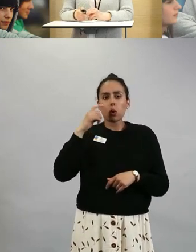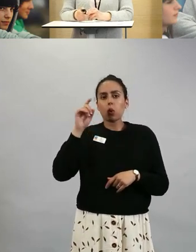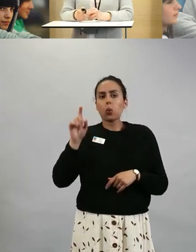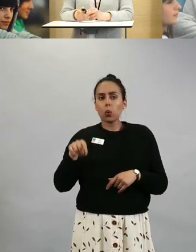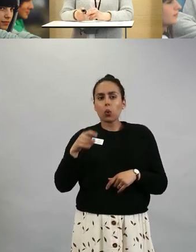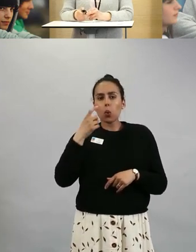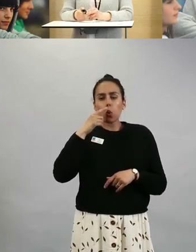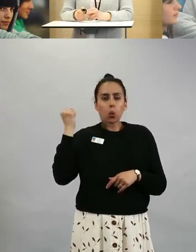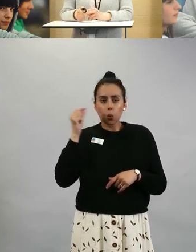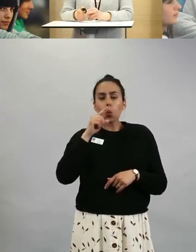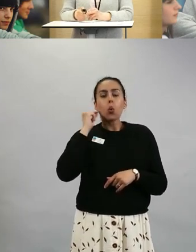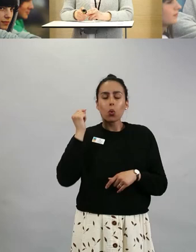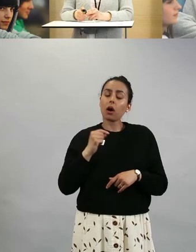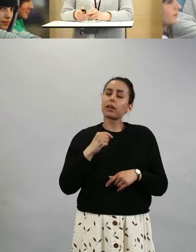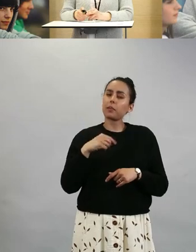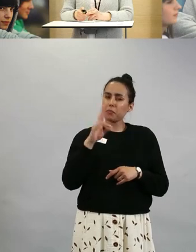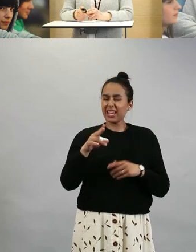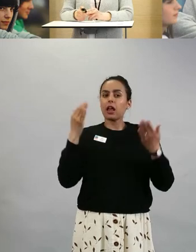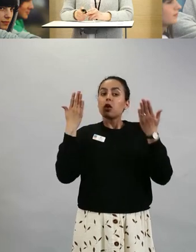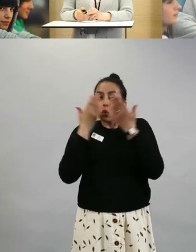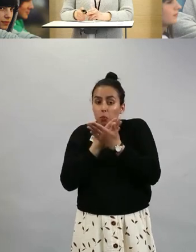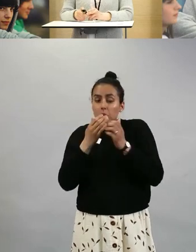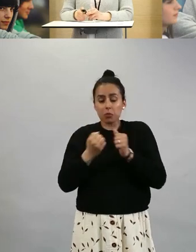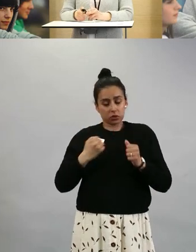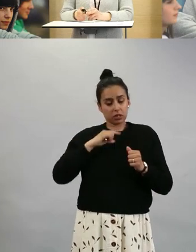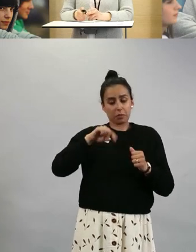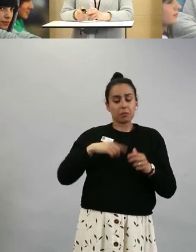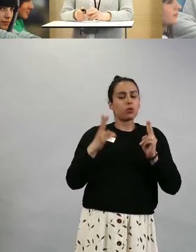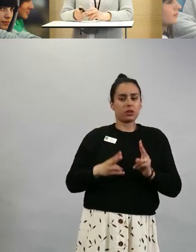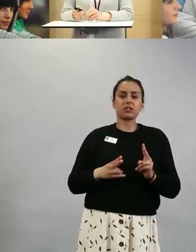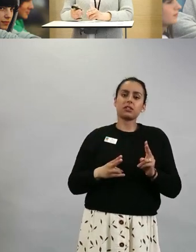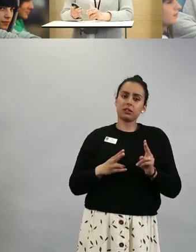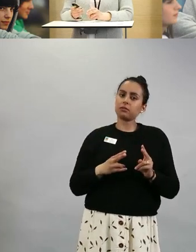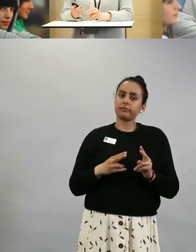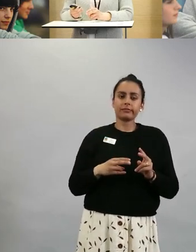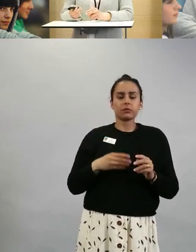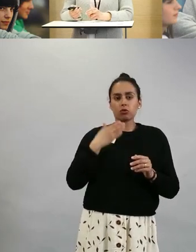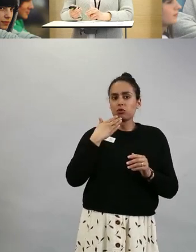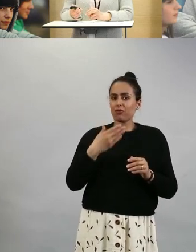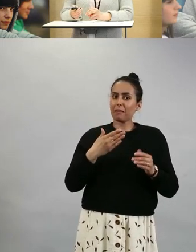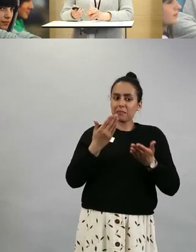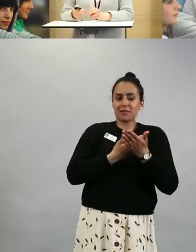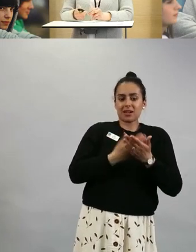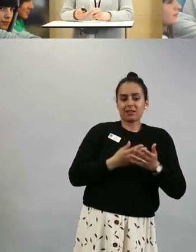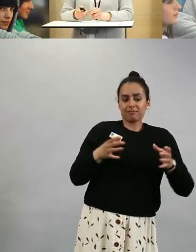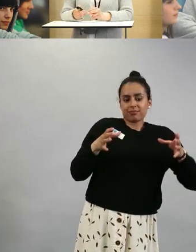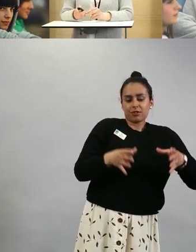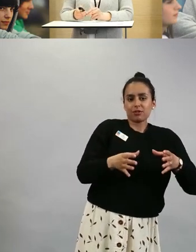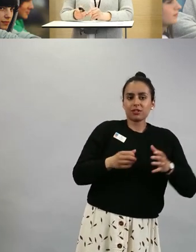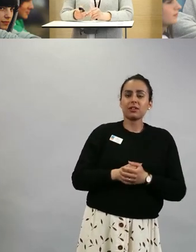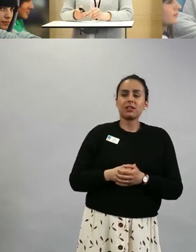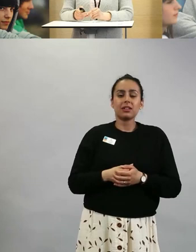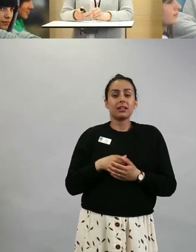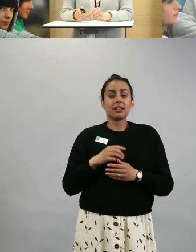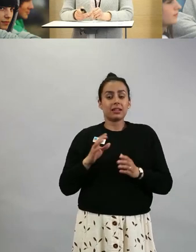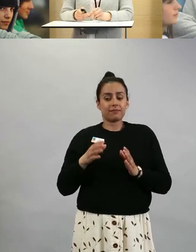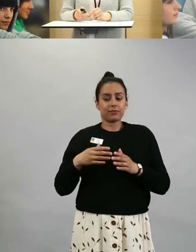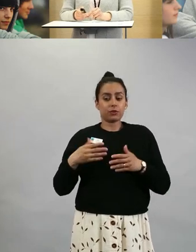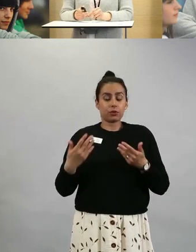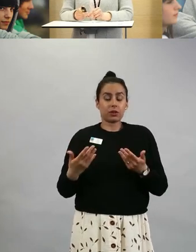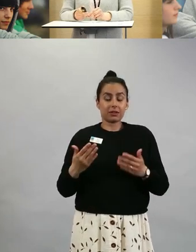sitten me ollaankin tähtimaita. Tämä johtuu toki siitä, mikä tulee esiin tässä seuraavassa diassa,